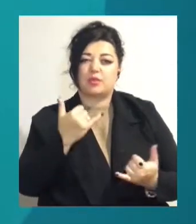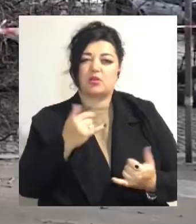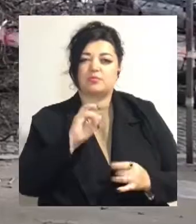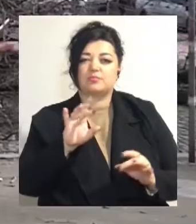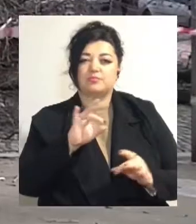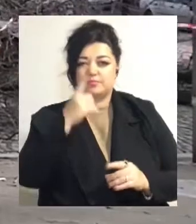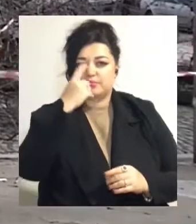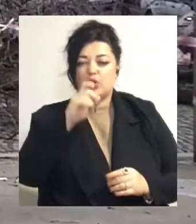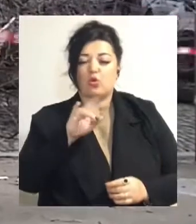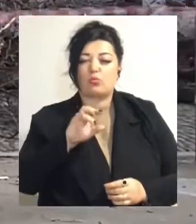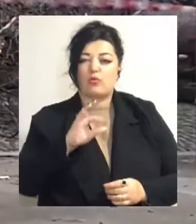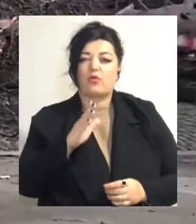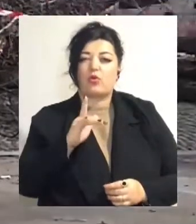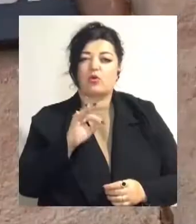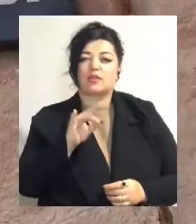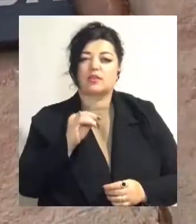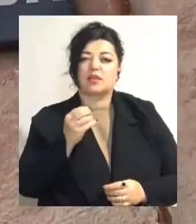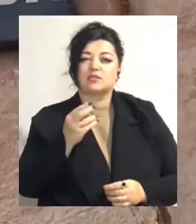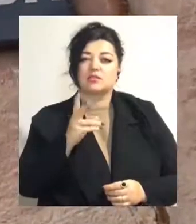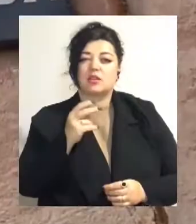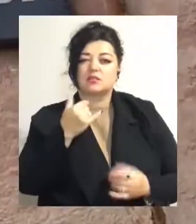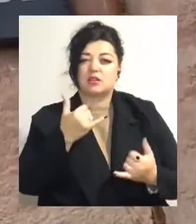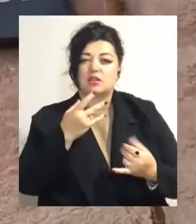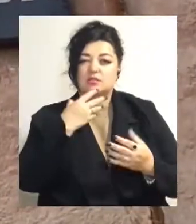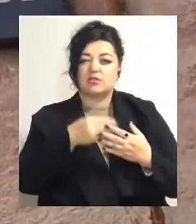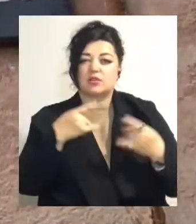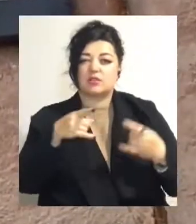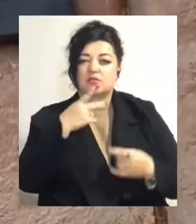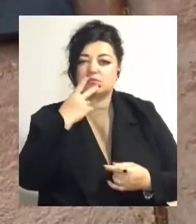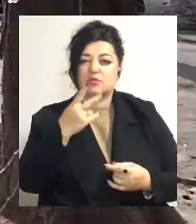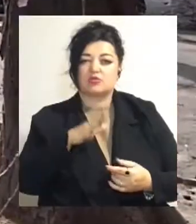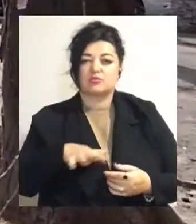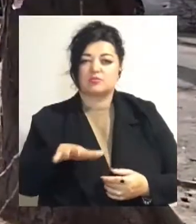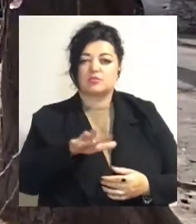Любовь Гордієвська. Зараз на своїх екранах ви бачите місце події.